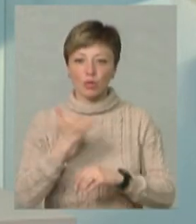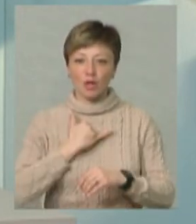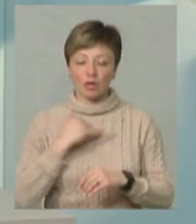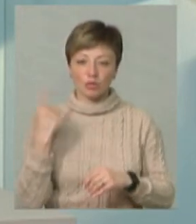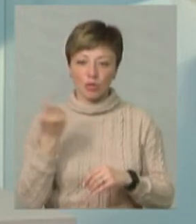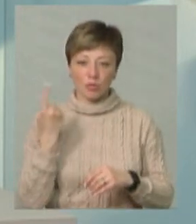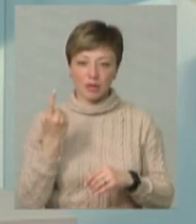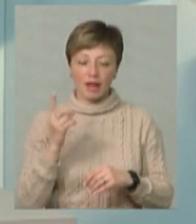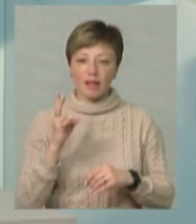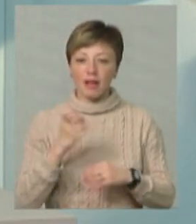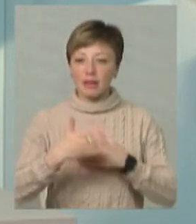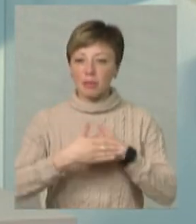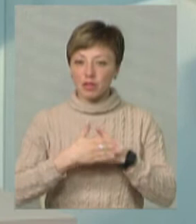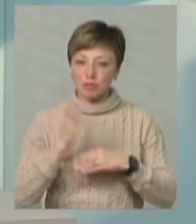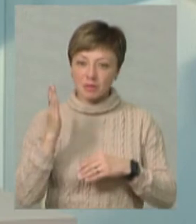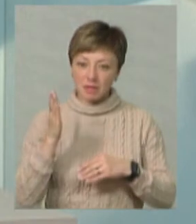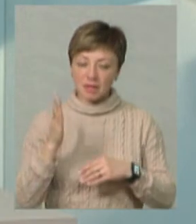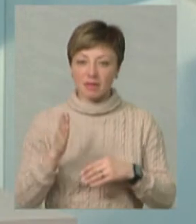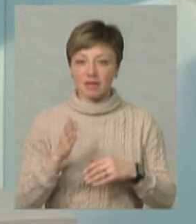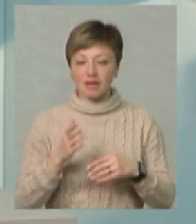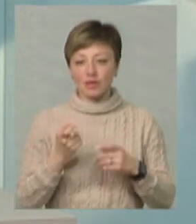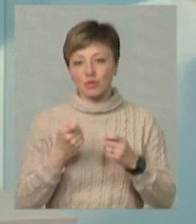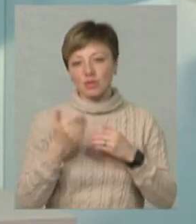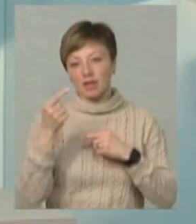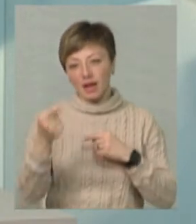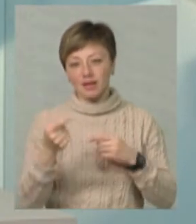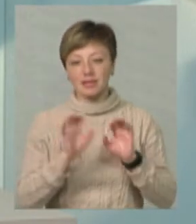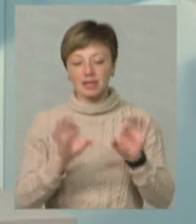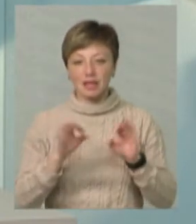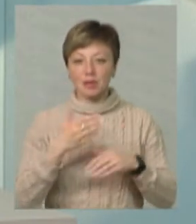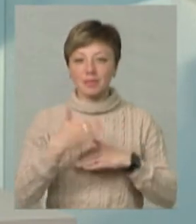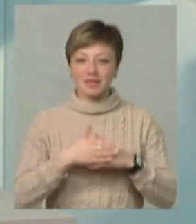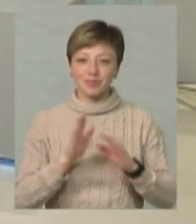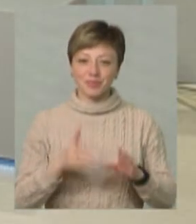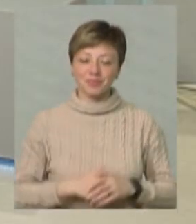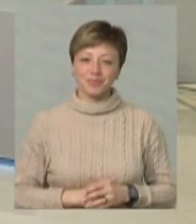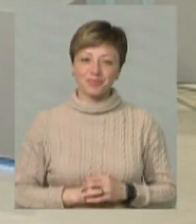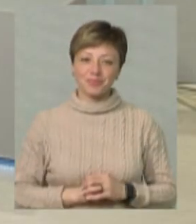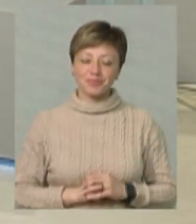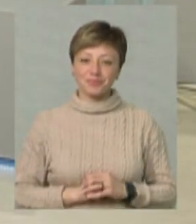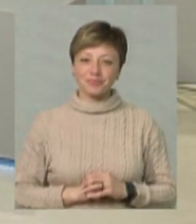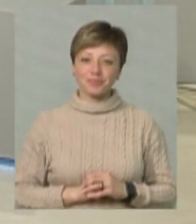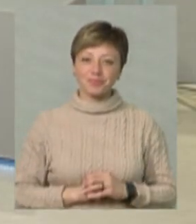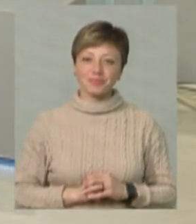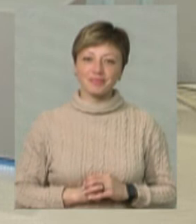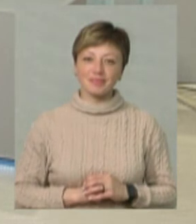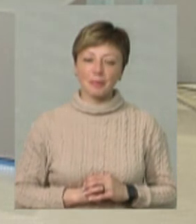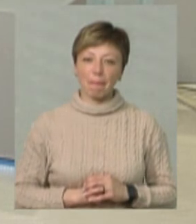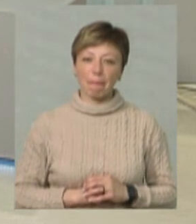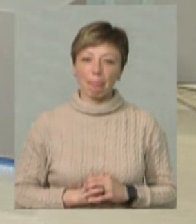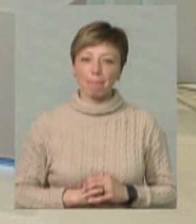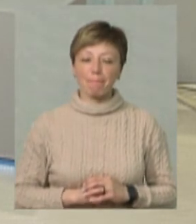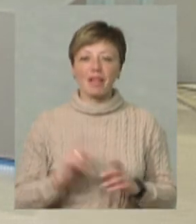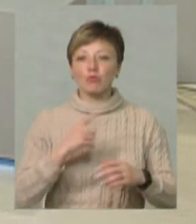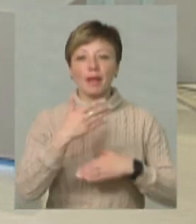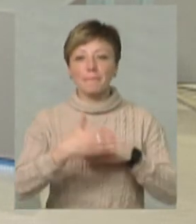краї на найближчу перспективу. А таку далі ви вже окреслили, але буду вдячна на завершення. Дивіться, знаєте, що таке